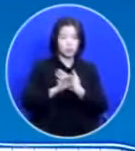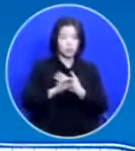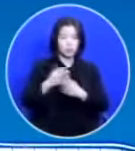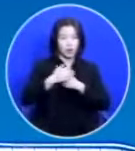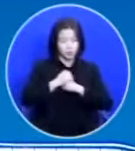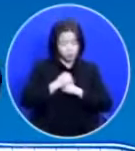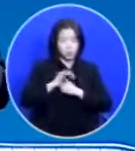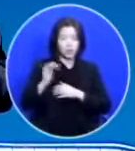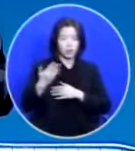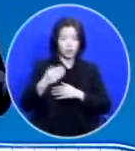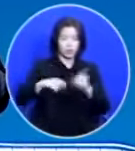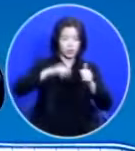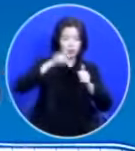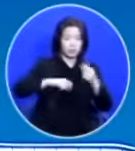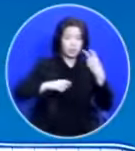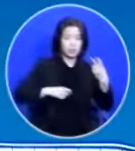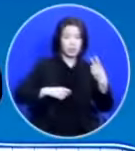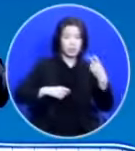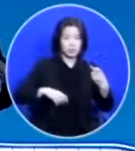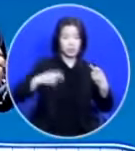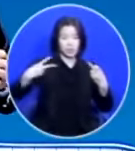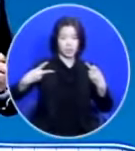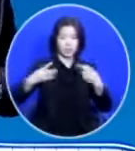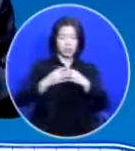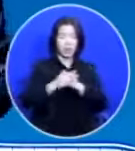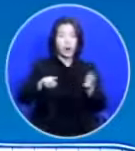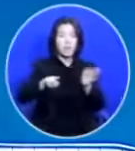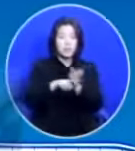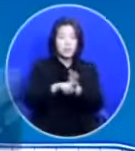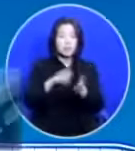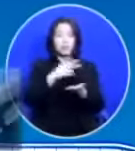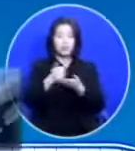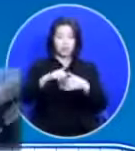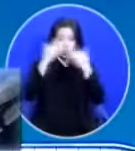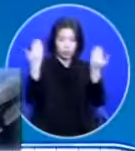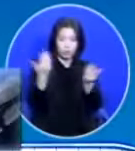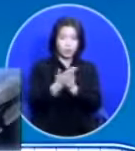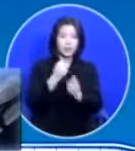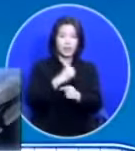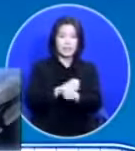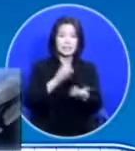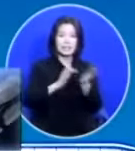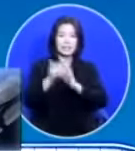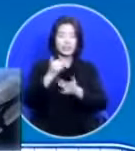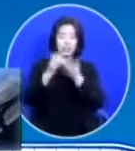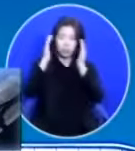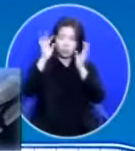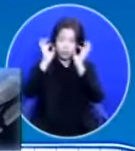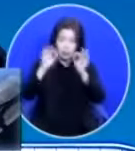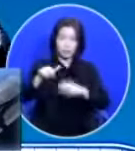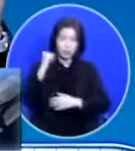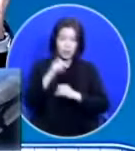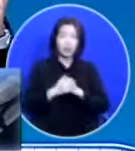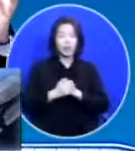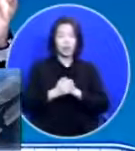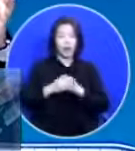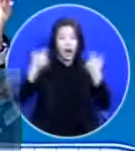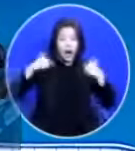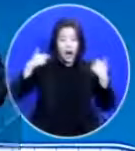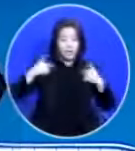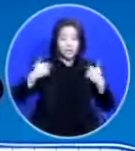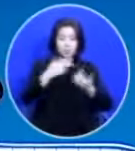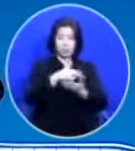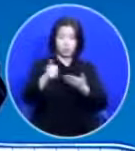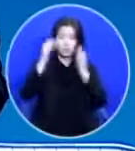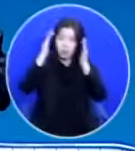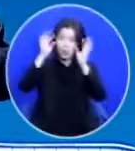히브리서 12장 2절에 믿음의 주의 온전히 계하시는 예수를 바라보자 항상 주님을 바라보고